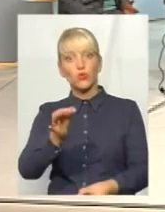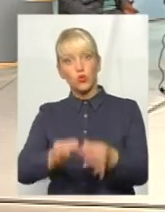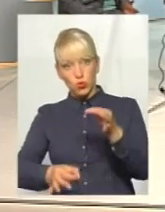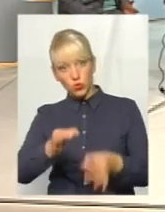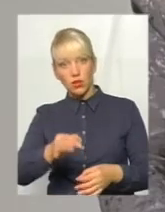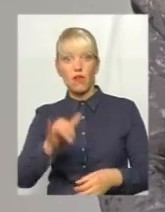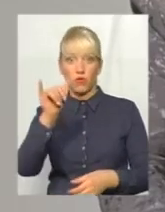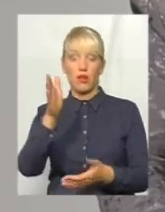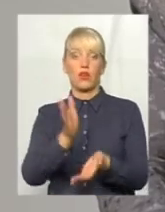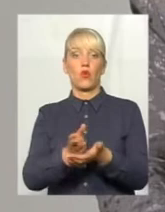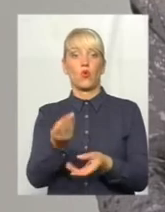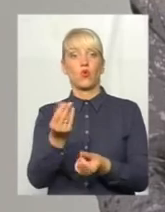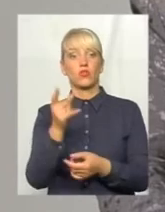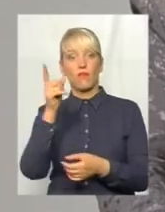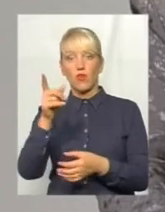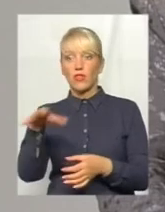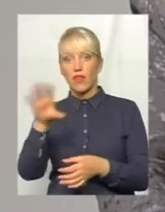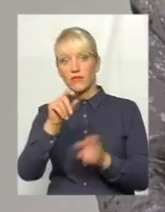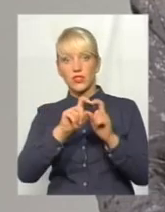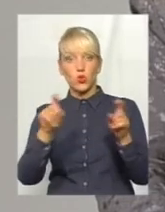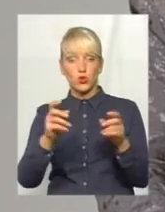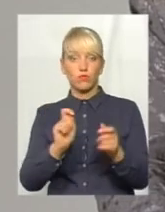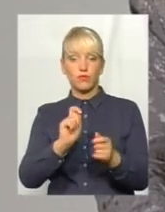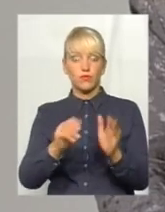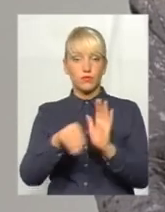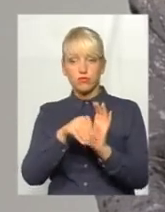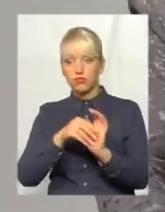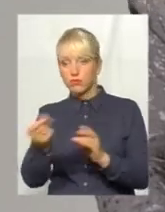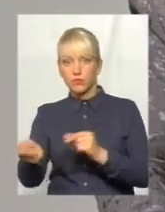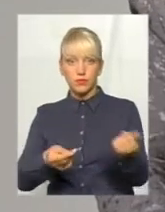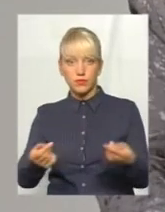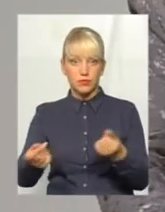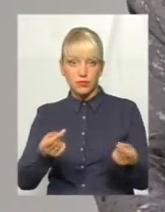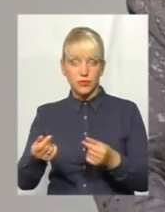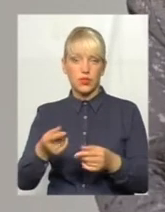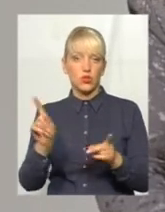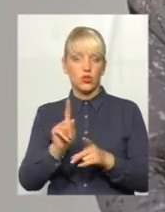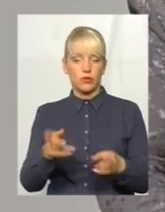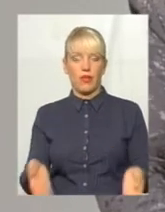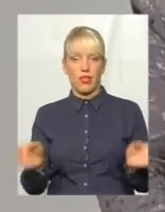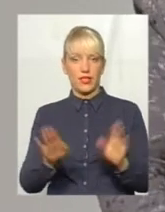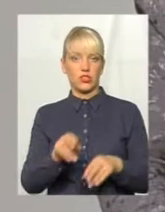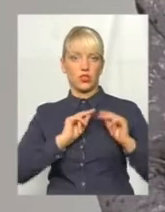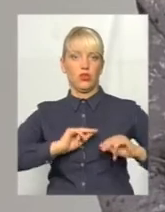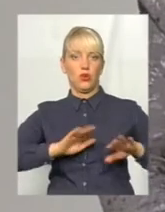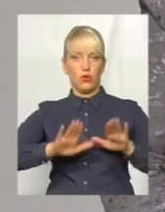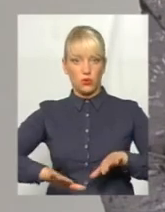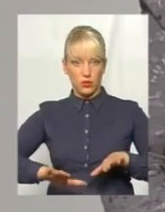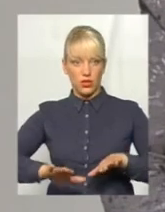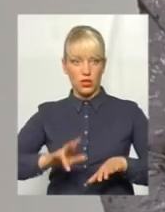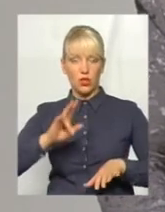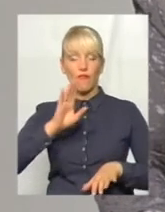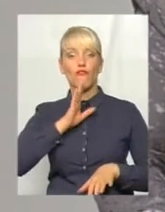вона має гроші. Вона пішла на всі установи, з грішми, яких проплатила, щоб її лишити в кріслі. Вона навіть